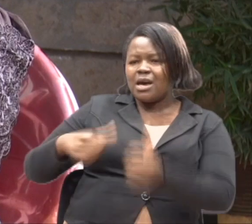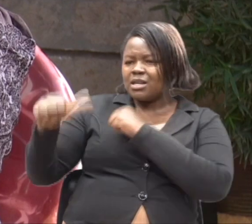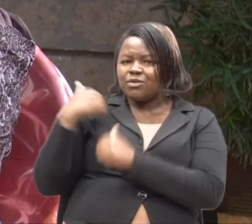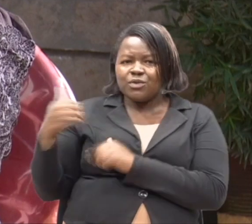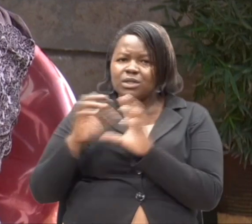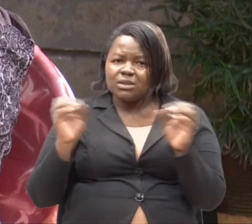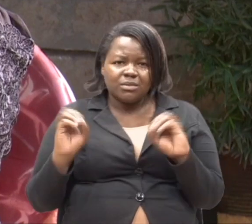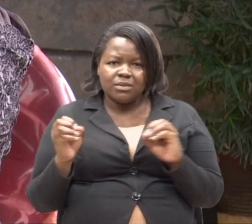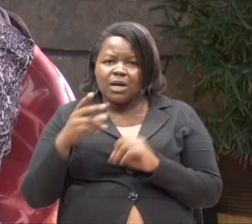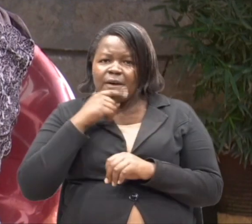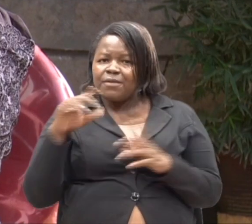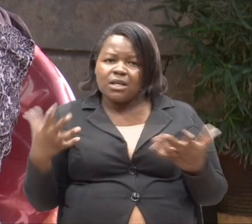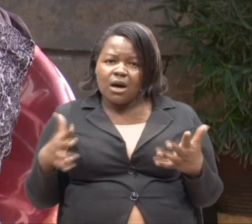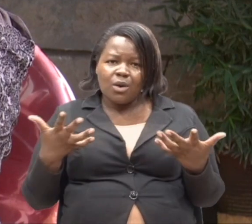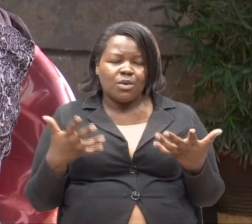baba je?